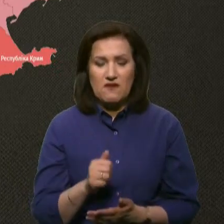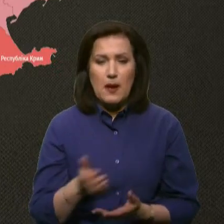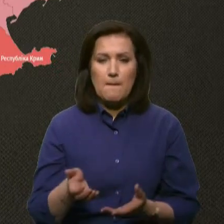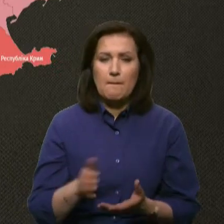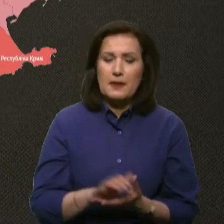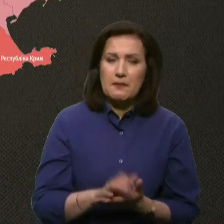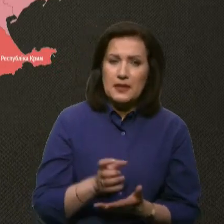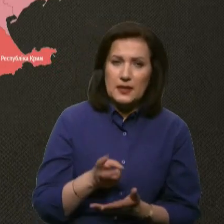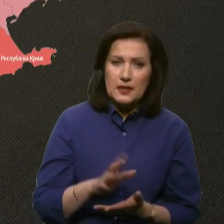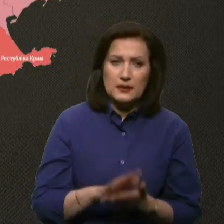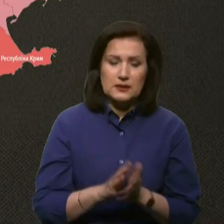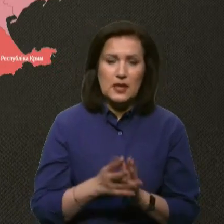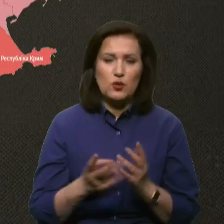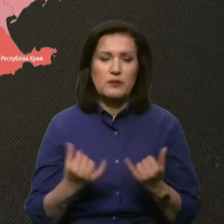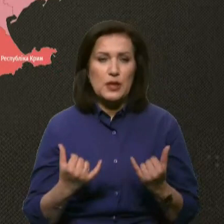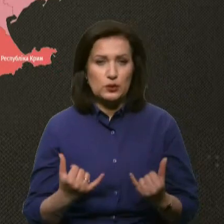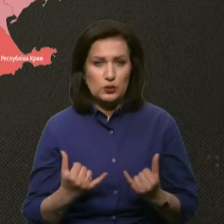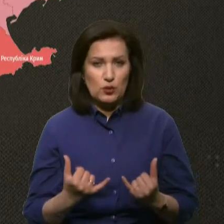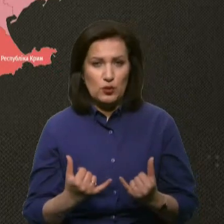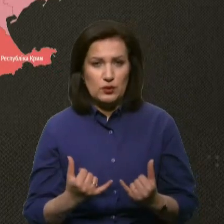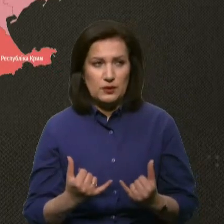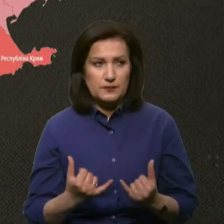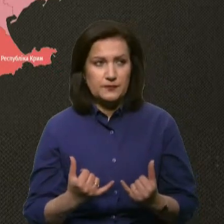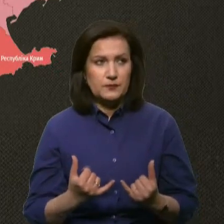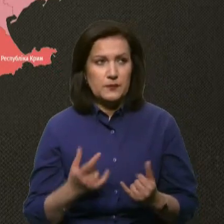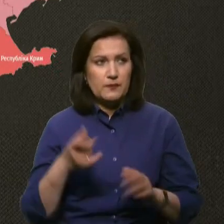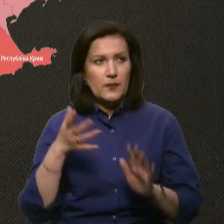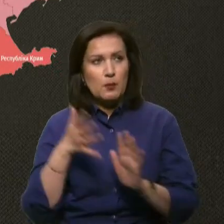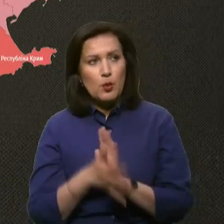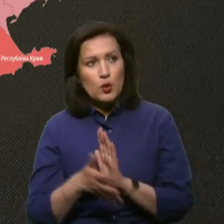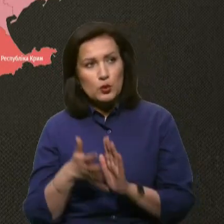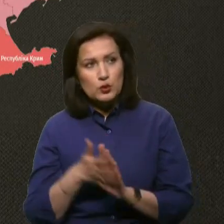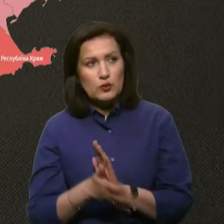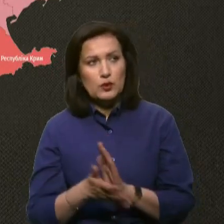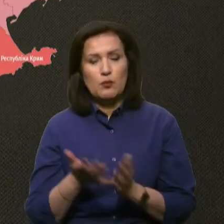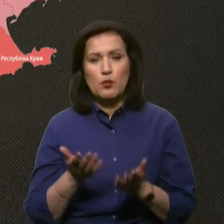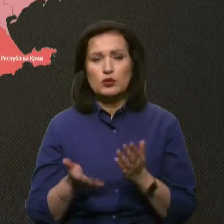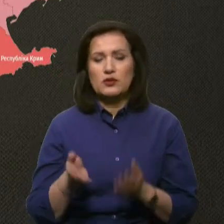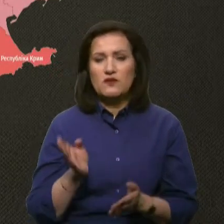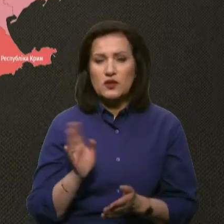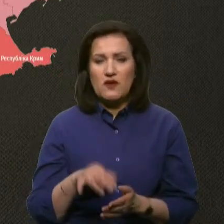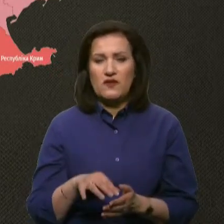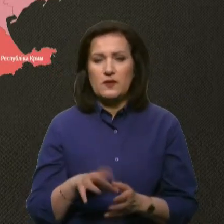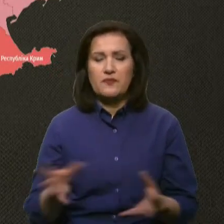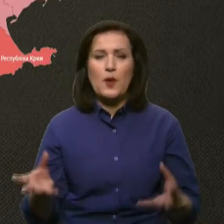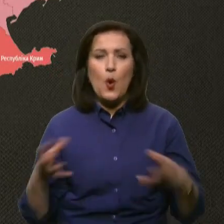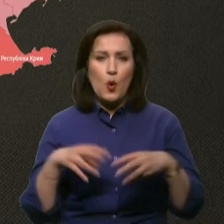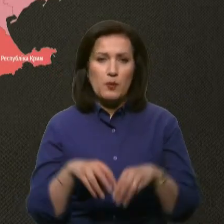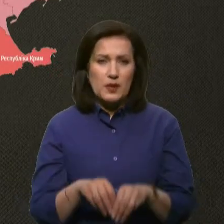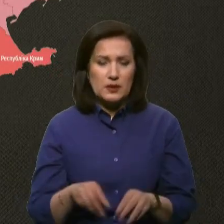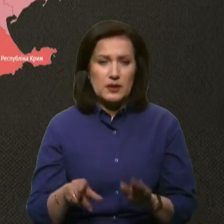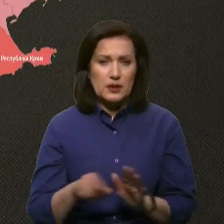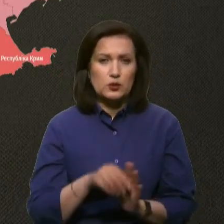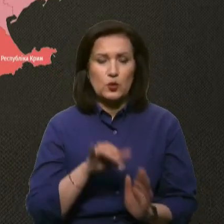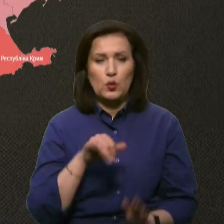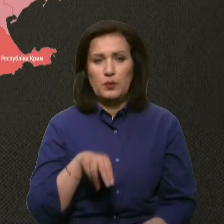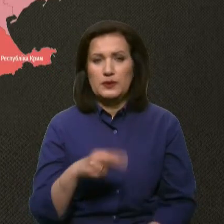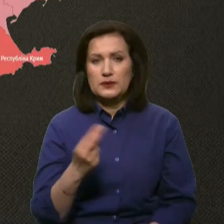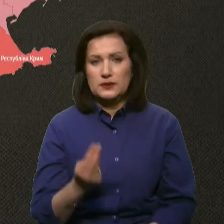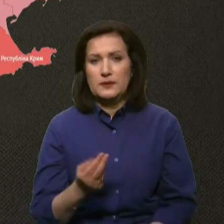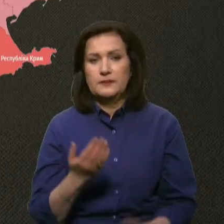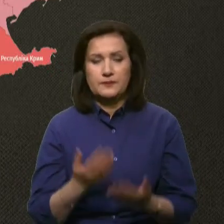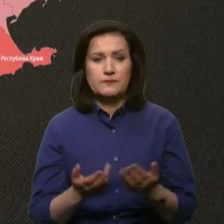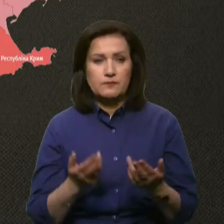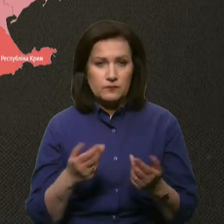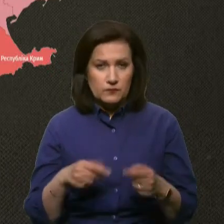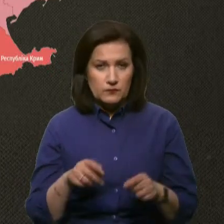примирення станом на сьогодні, порозуміння, а можливо навіть і об'єднання з УПЦ? Якщо